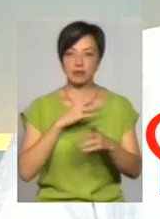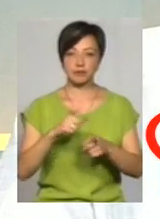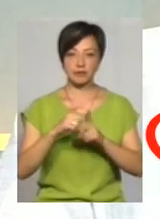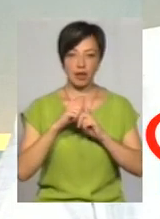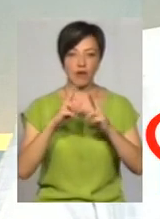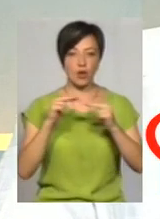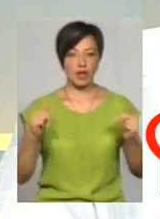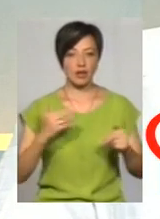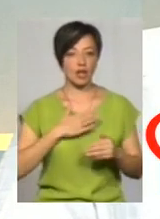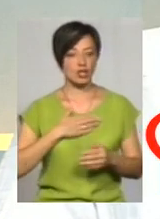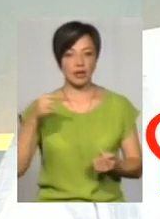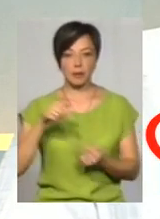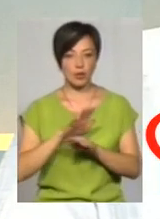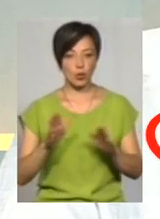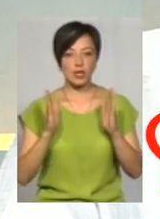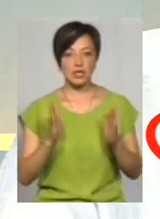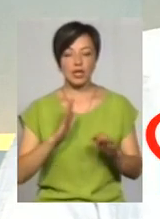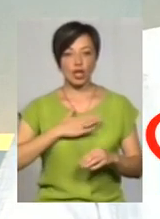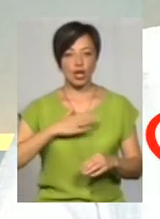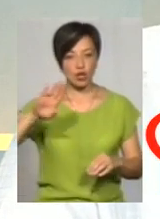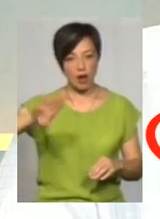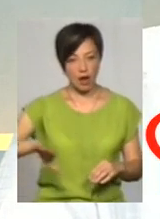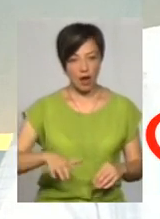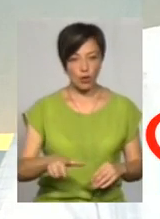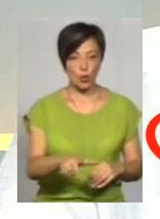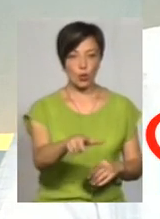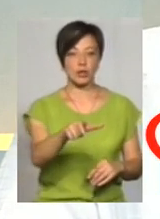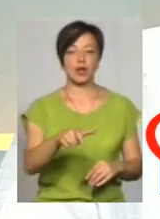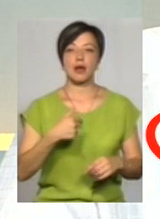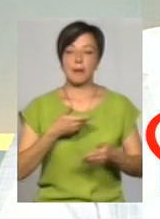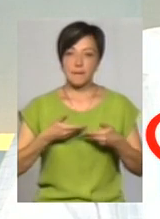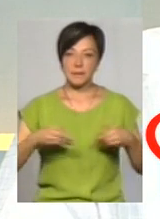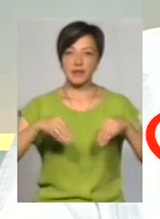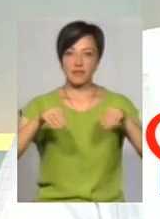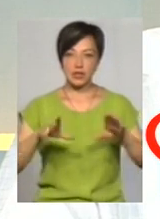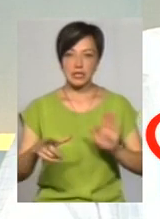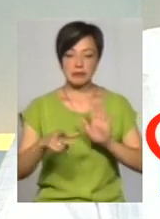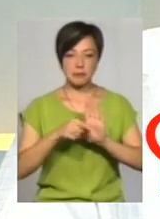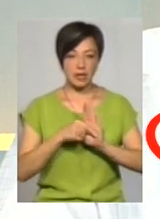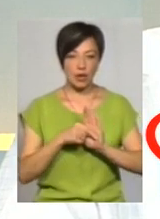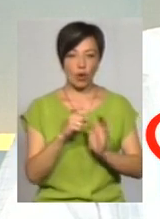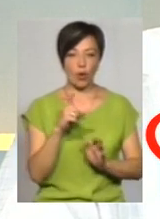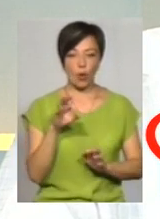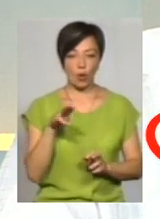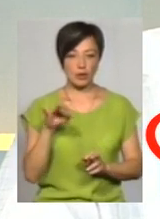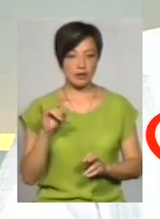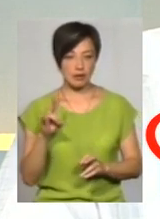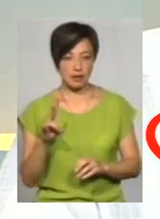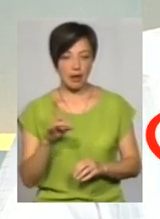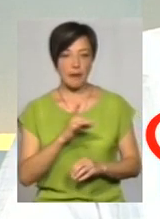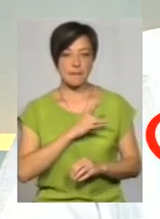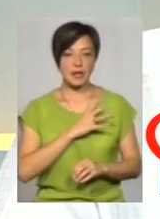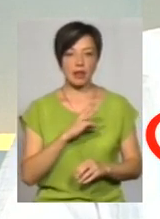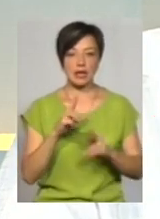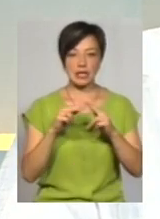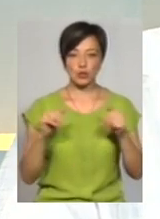що фортеця наша не підходить, підходить тільки наш каньон. Ми вирішили спільно з Хотином, спільно з Білгородністровським і